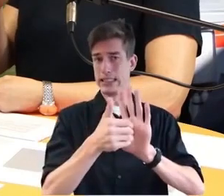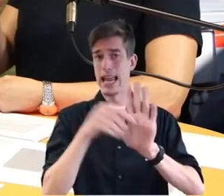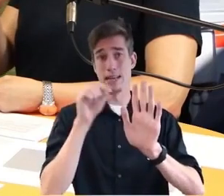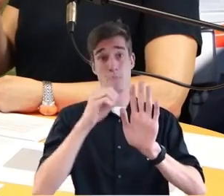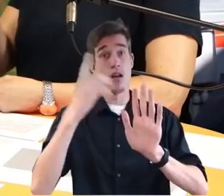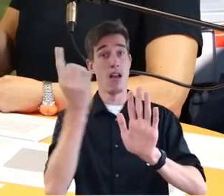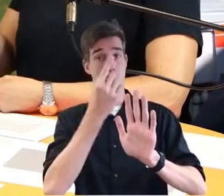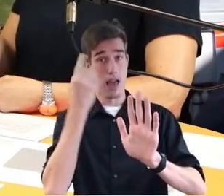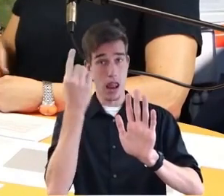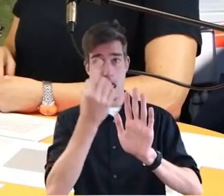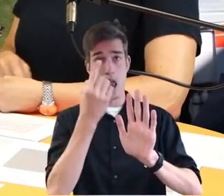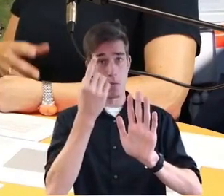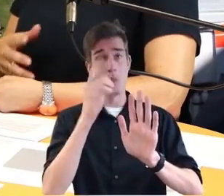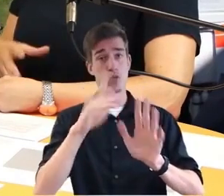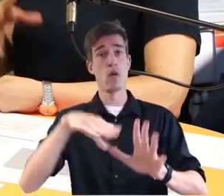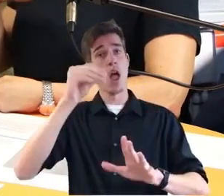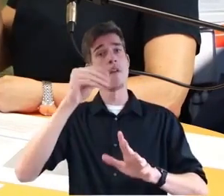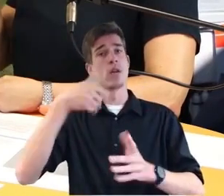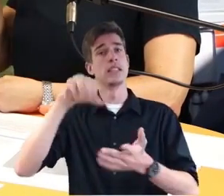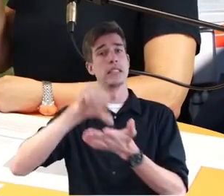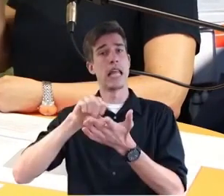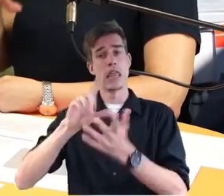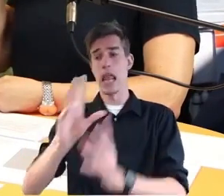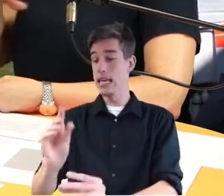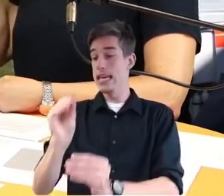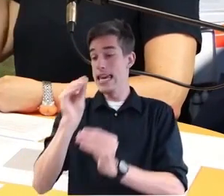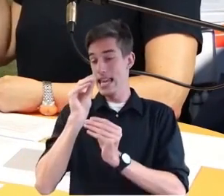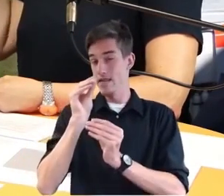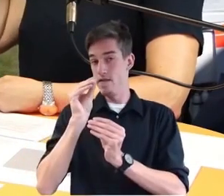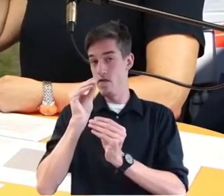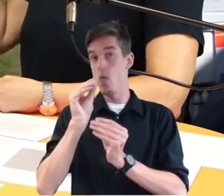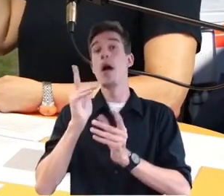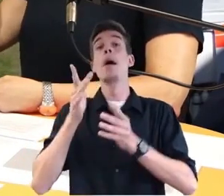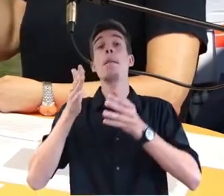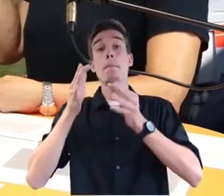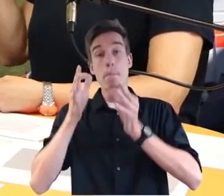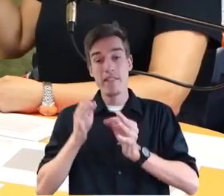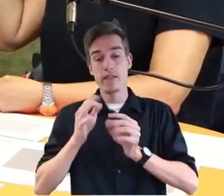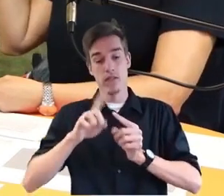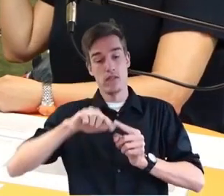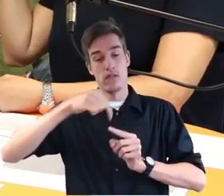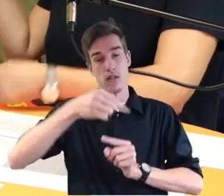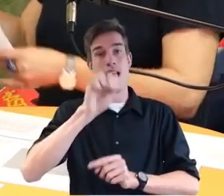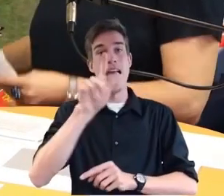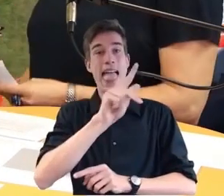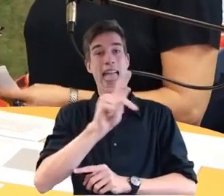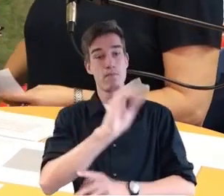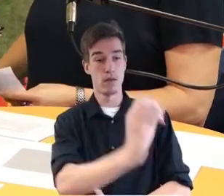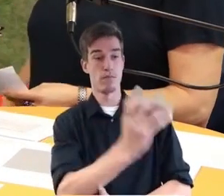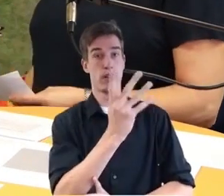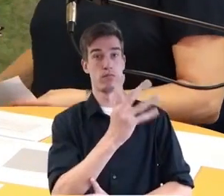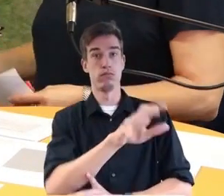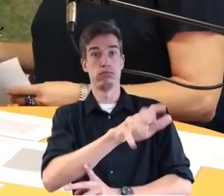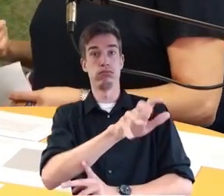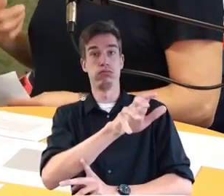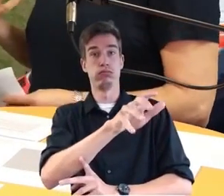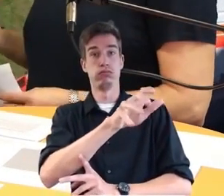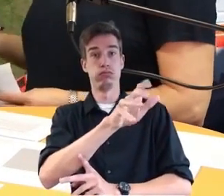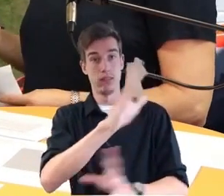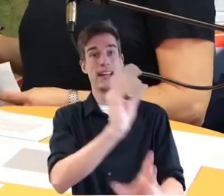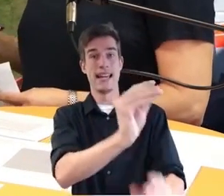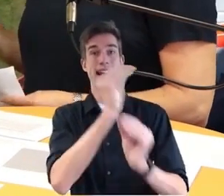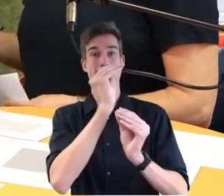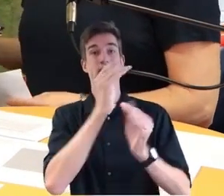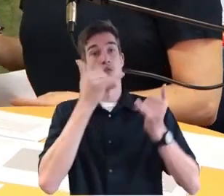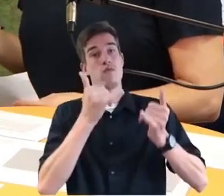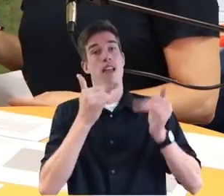kommt dann rein hier in der Warnzentrale, bis in die App, also sagen wir so, bis dann in seiner App irgendwie der